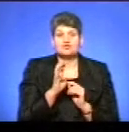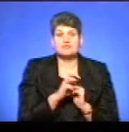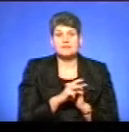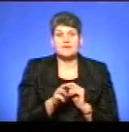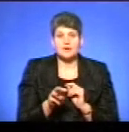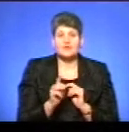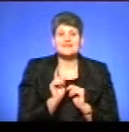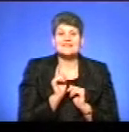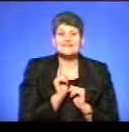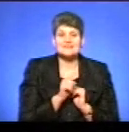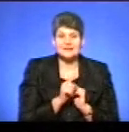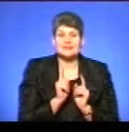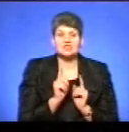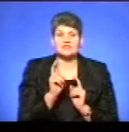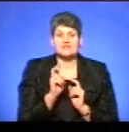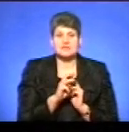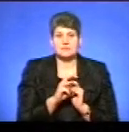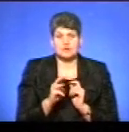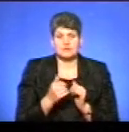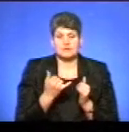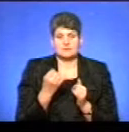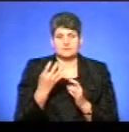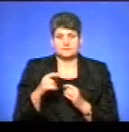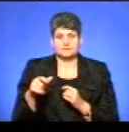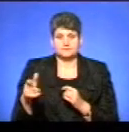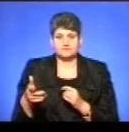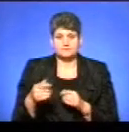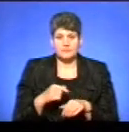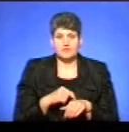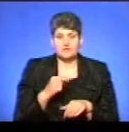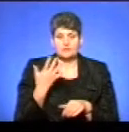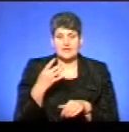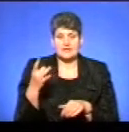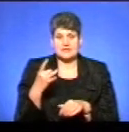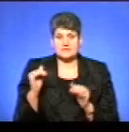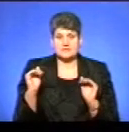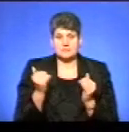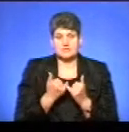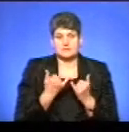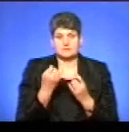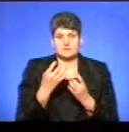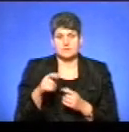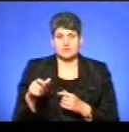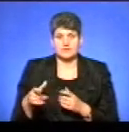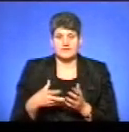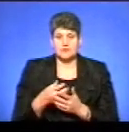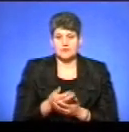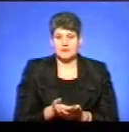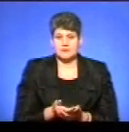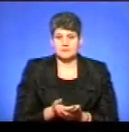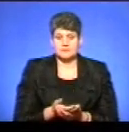мільйонів. Із них лише 200 мільйонів для фізичних осіб. Тобто відчуваємо, що в 5 разів зменшилося для фізичних осіб фінансування.